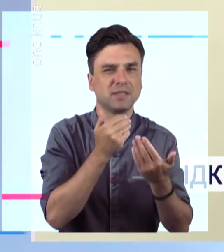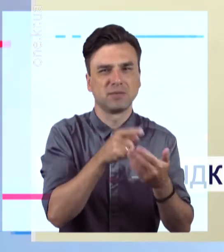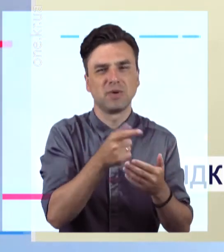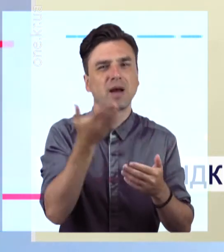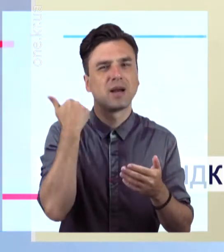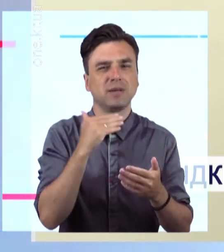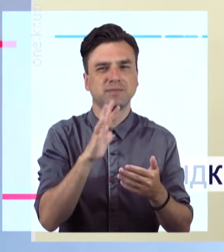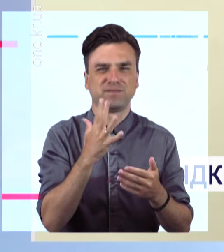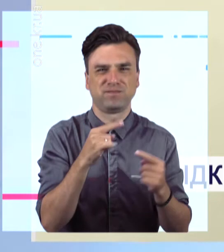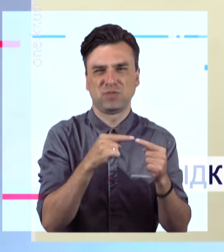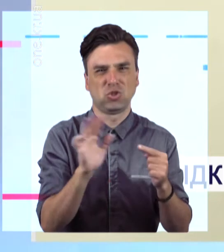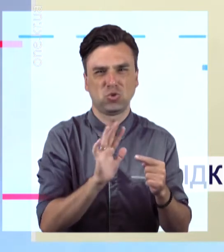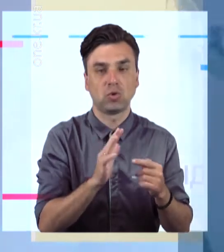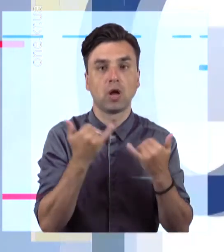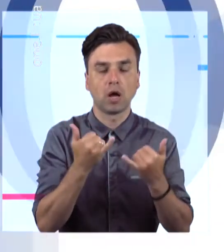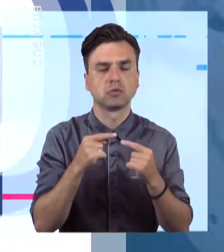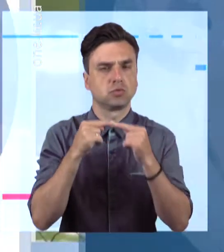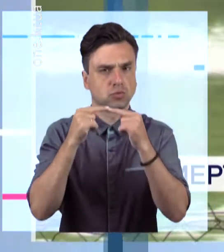точною методикою ПЛР.